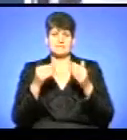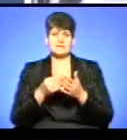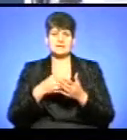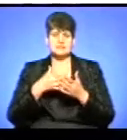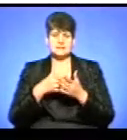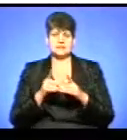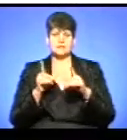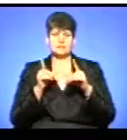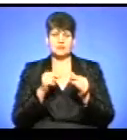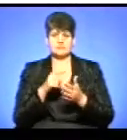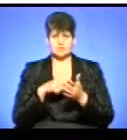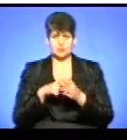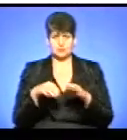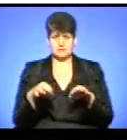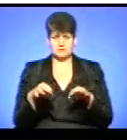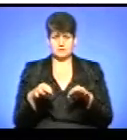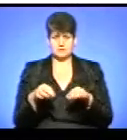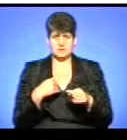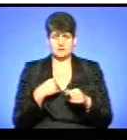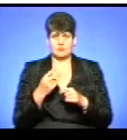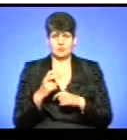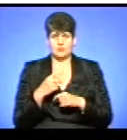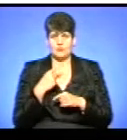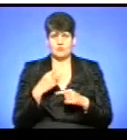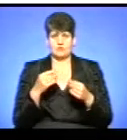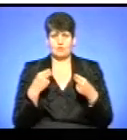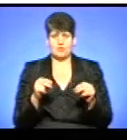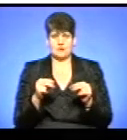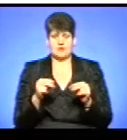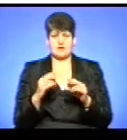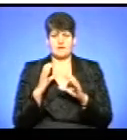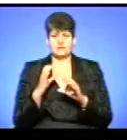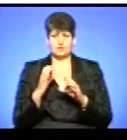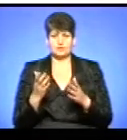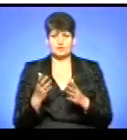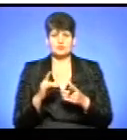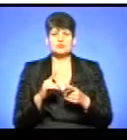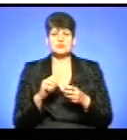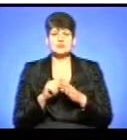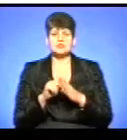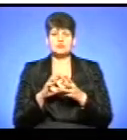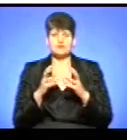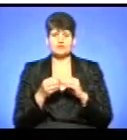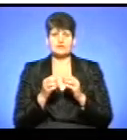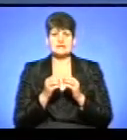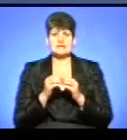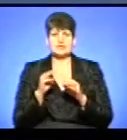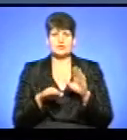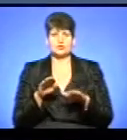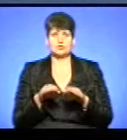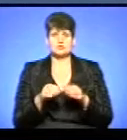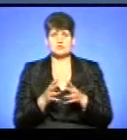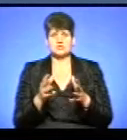міському транспорті. Йдуть до мене, скажуть, продає автобус, віддає за солярами. Кому треба? А що визначає в сумі 10 тонн? Це був за 300 тисяч.